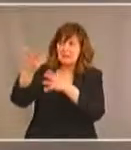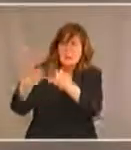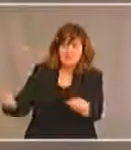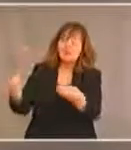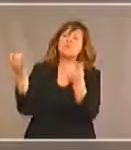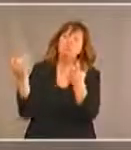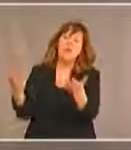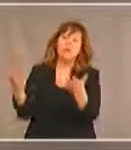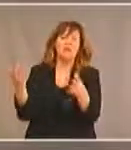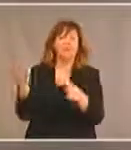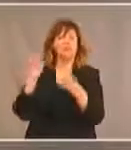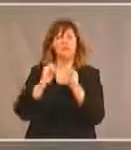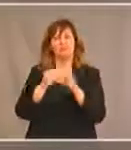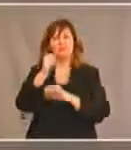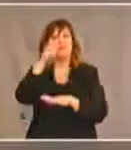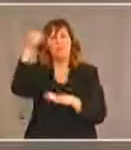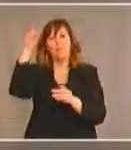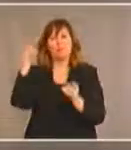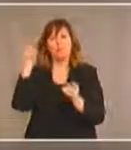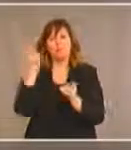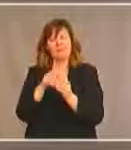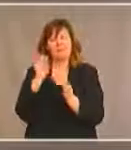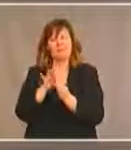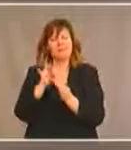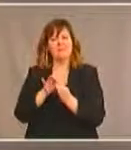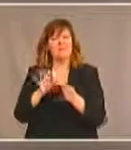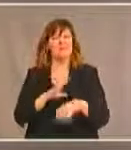facteurs sont à l'oeuvre.